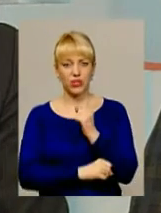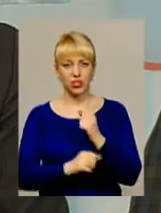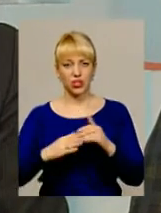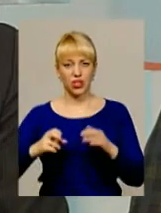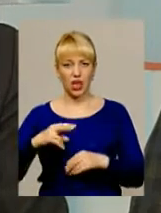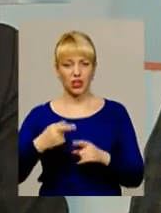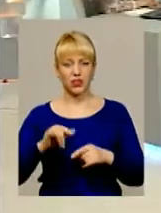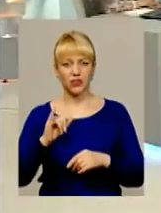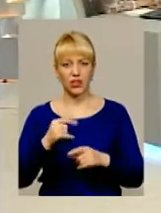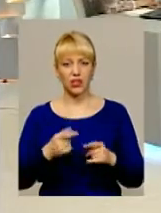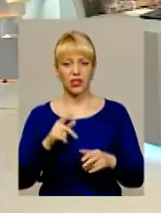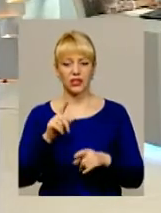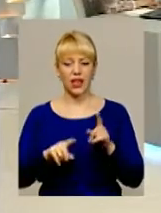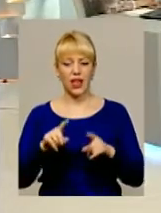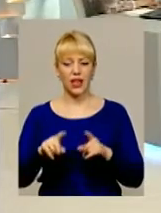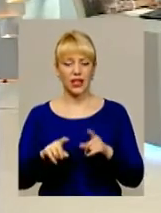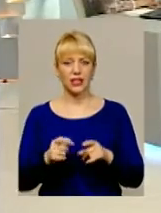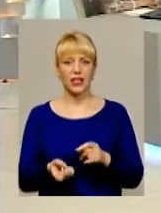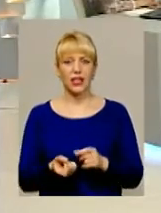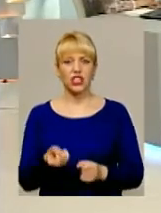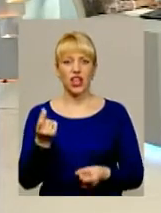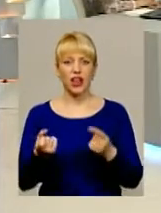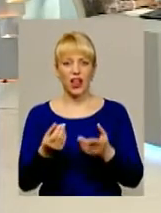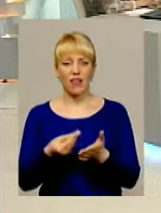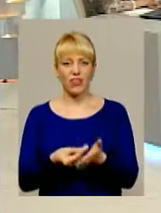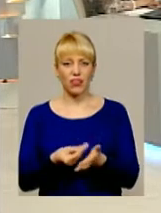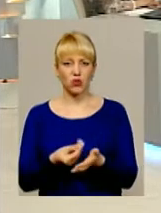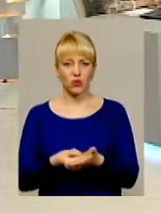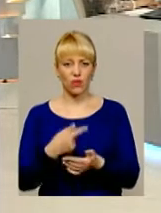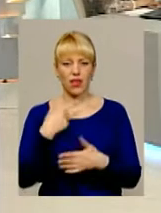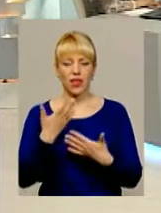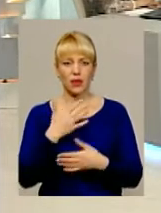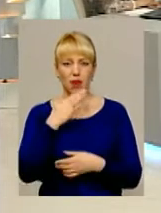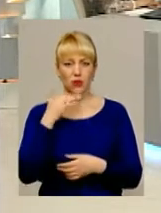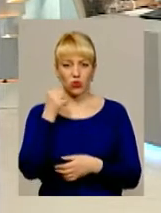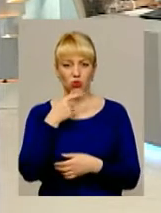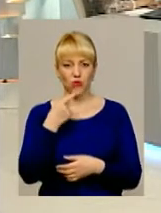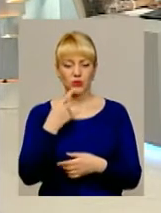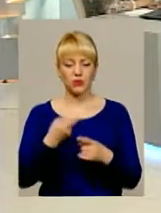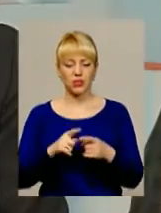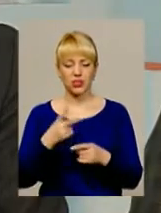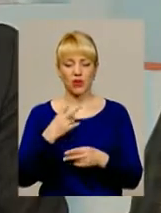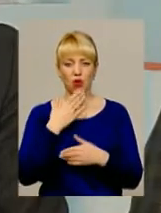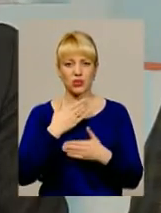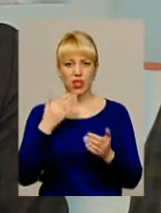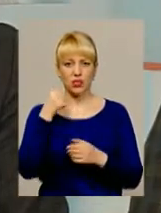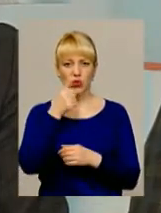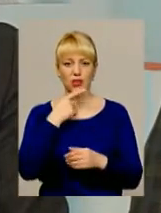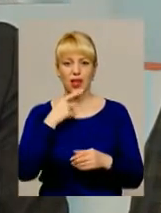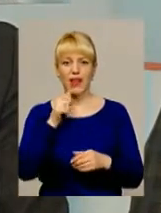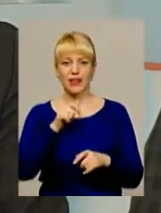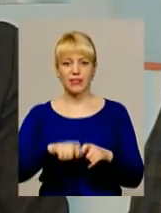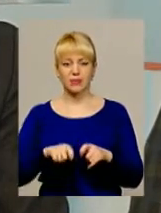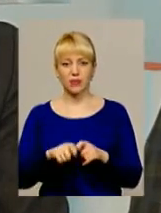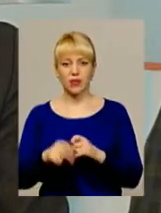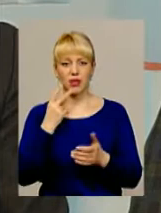фінансування, про які вже говориться не один рік. І оці два останні роки експерименти, вони, мабуть, більше